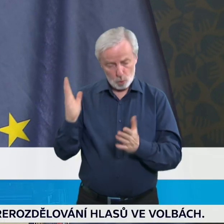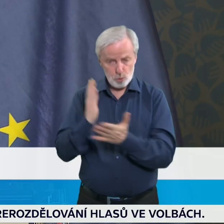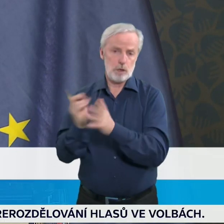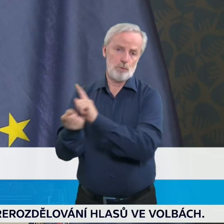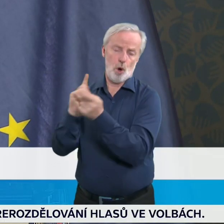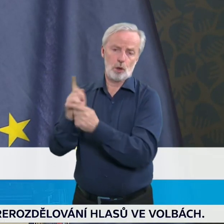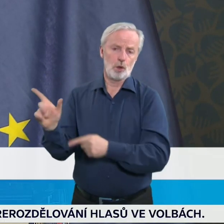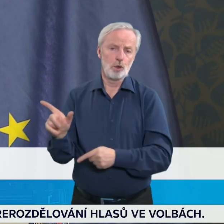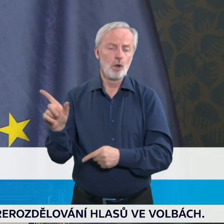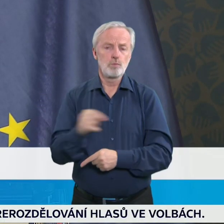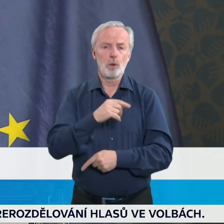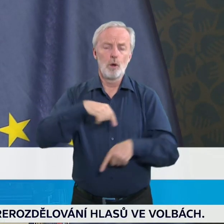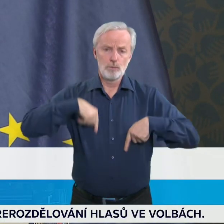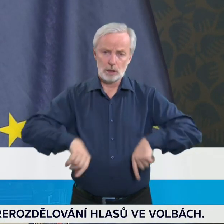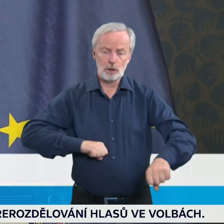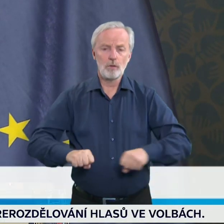v tom pokračovat dál.